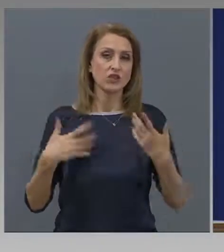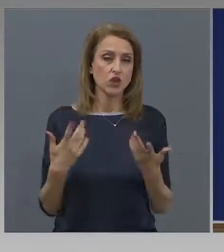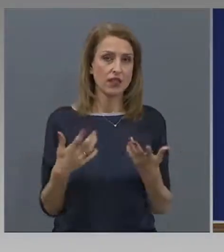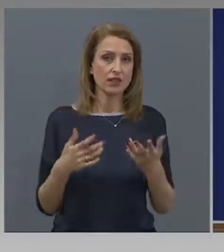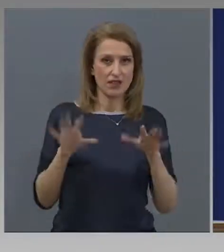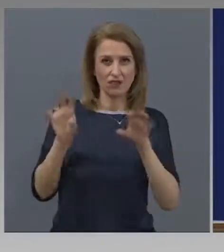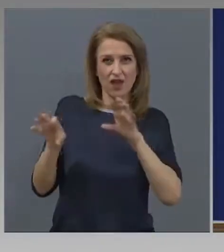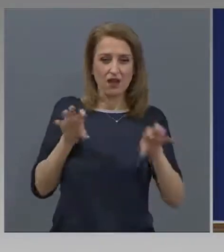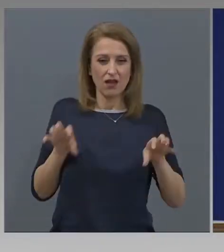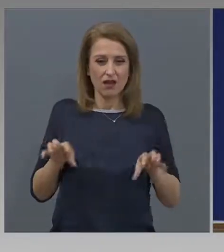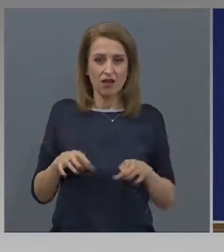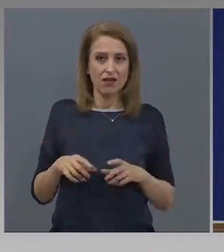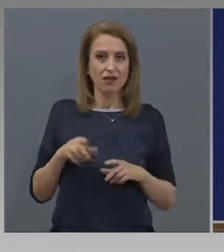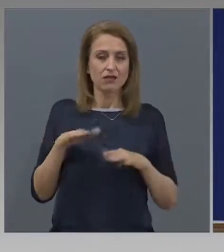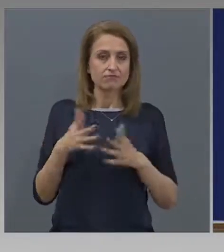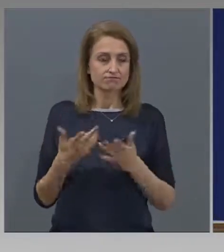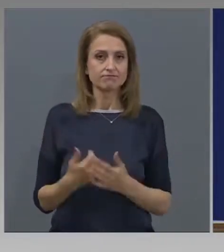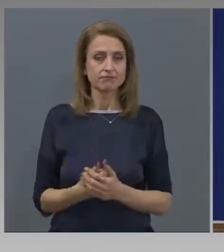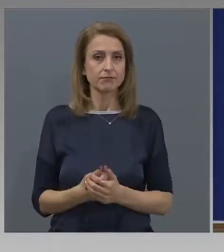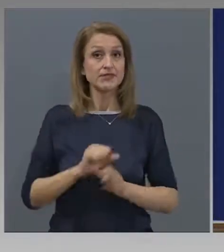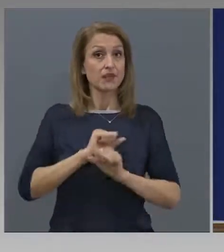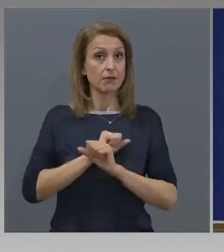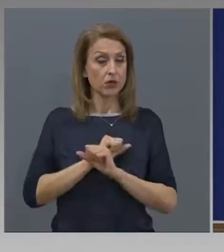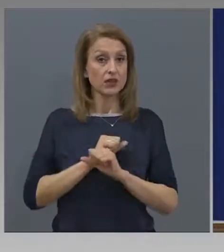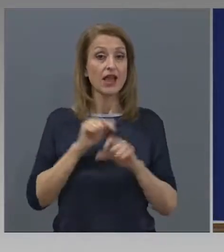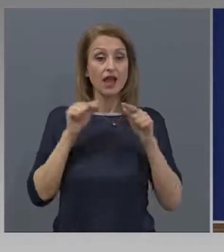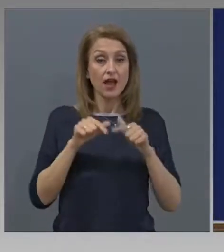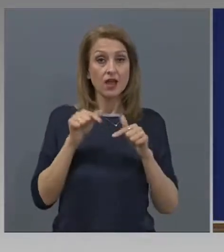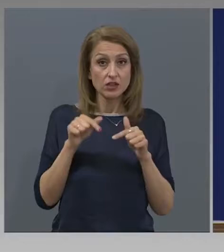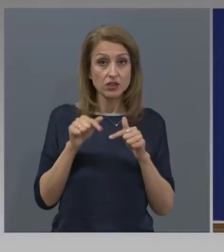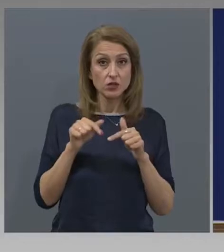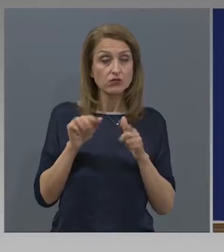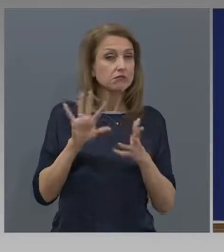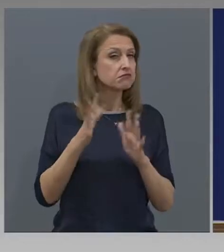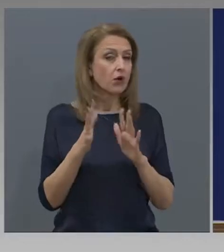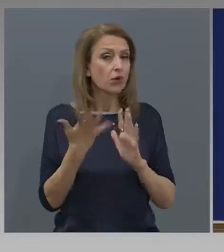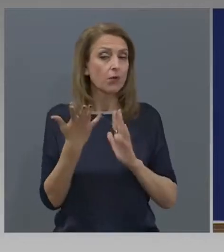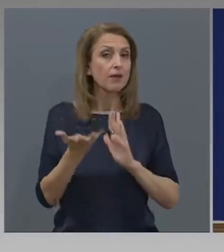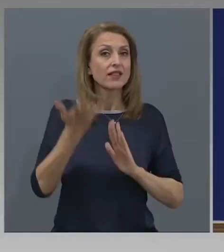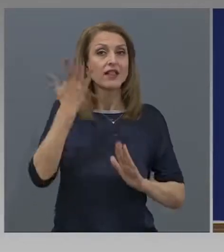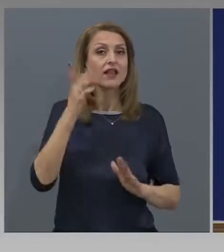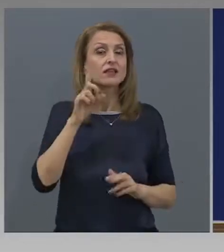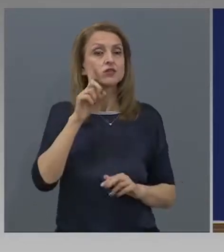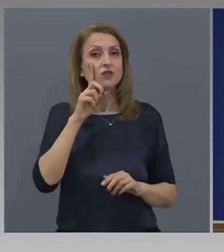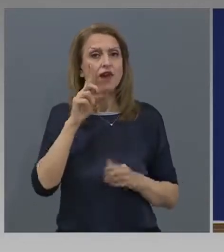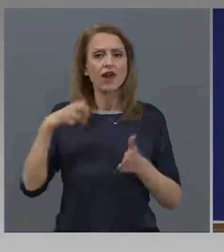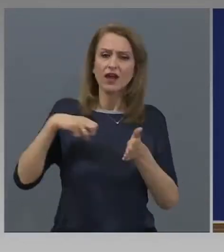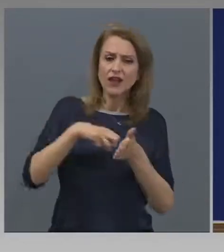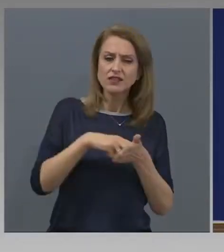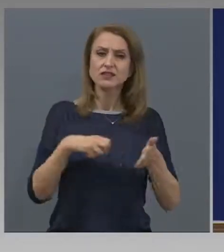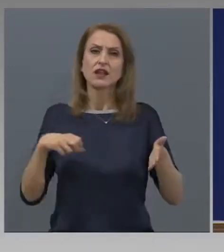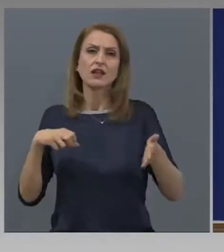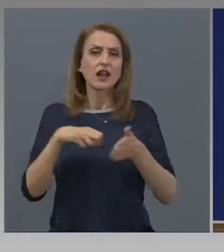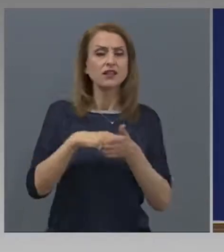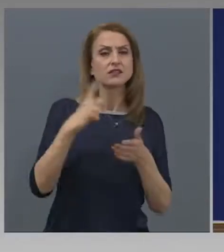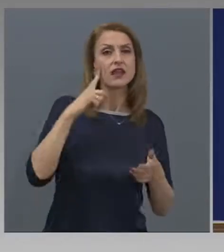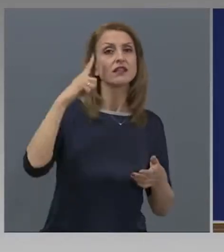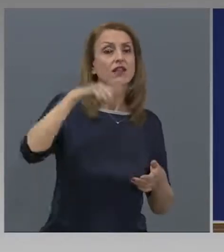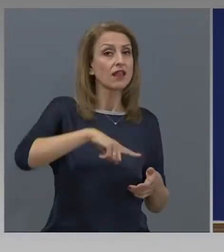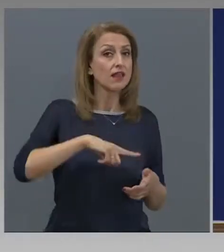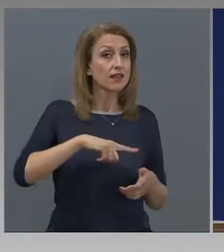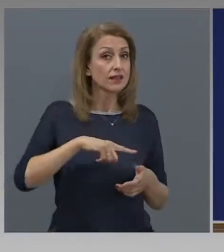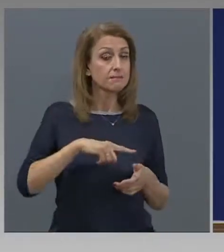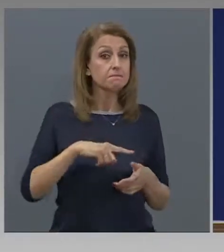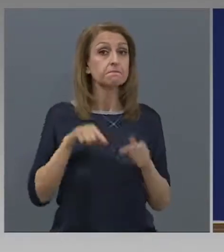Средно в последните 2-3 дни е тази цифрата, около 5000 души се регистрират на ден, 5100 са за петъка,